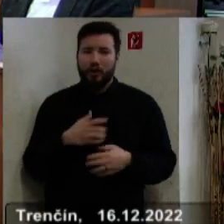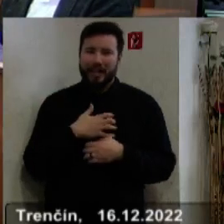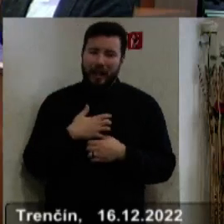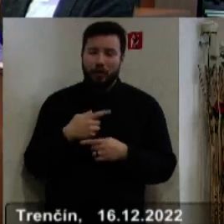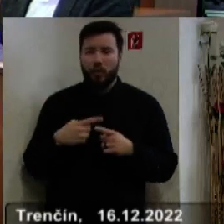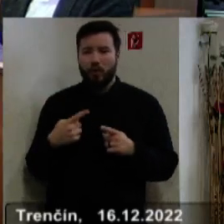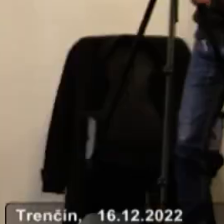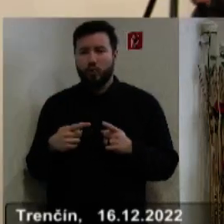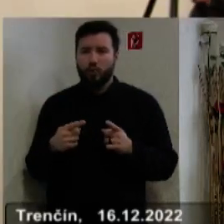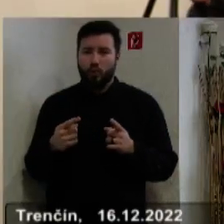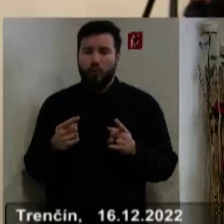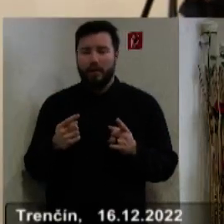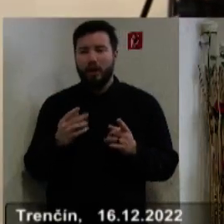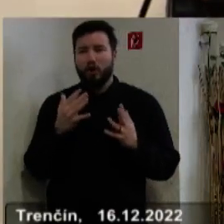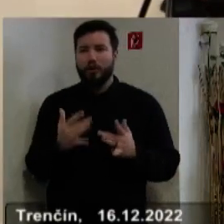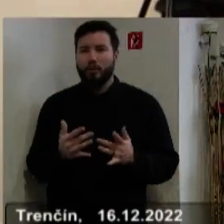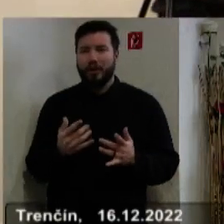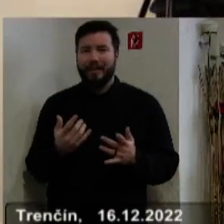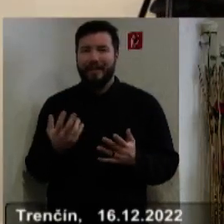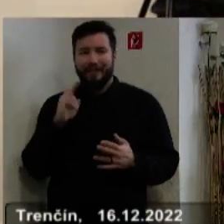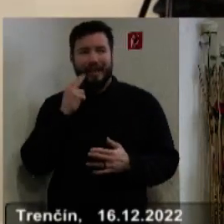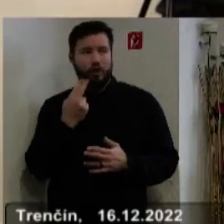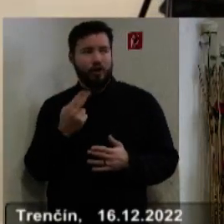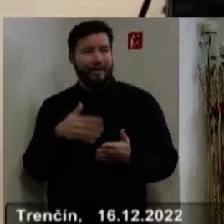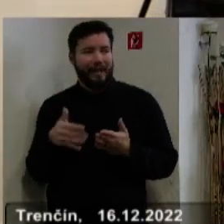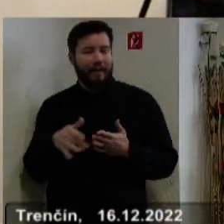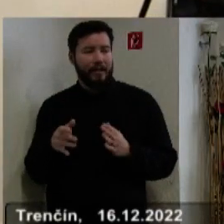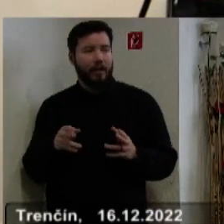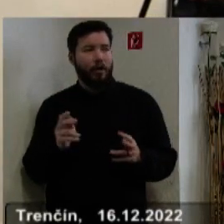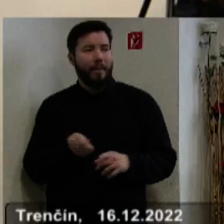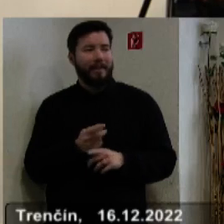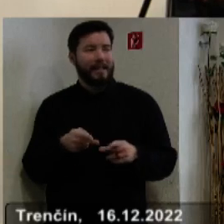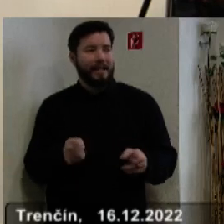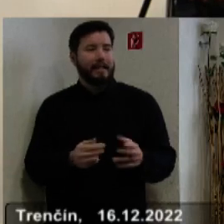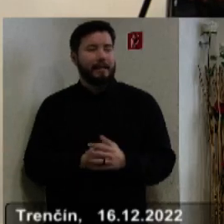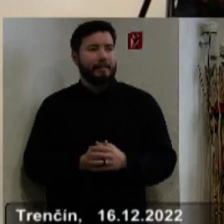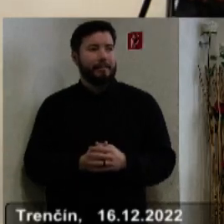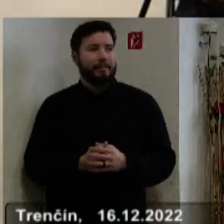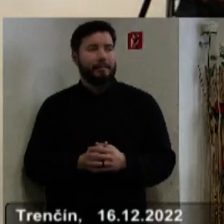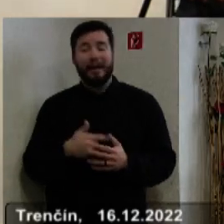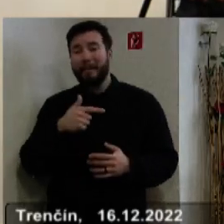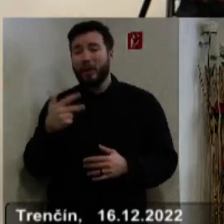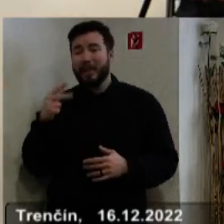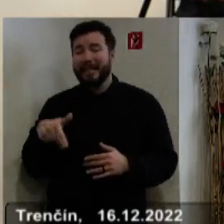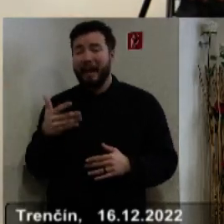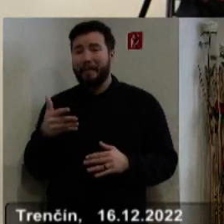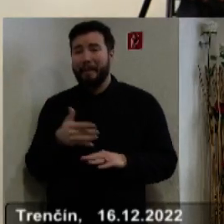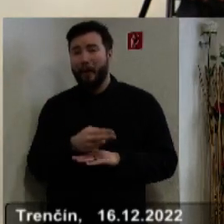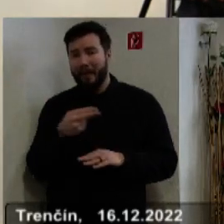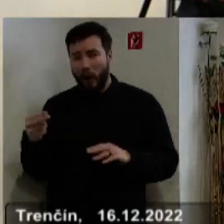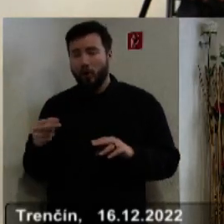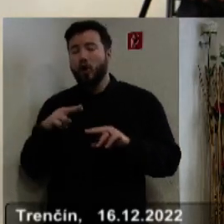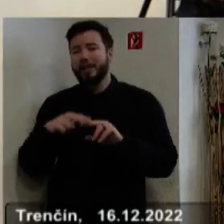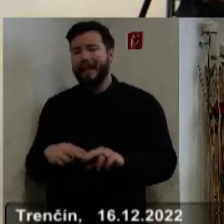rozpočet nejakým spôsobom strebať. Už teda odčítané týchto 3,5 milióna, ktoré teda pôjdu,